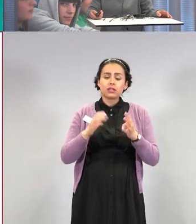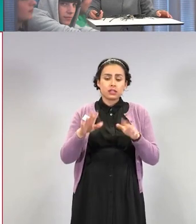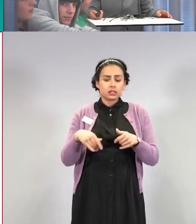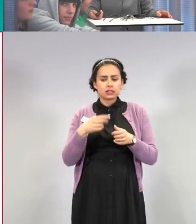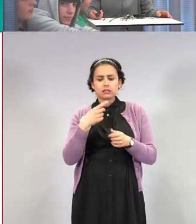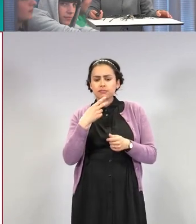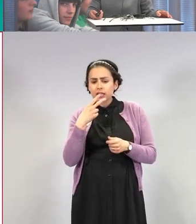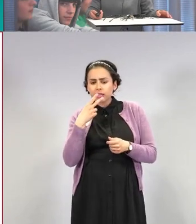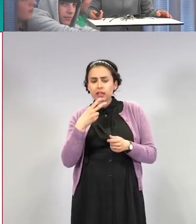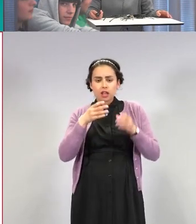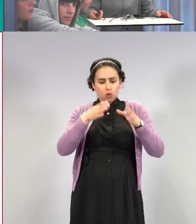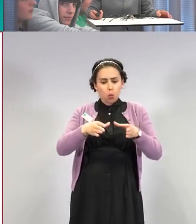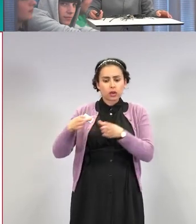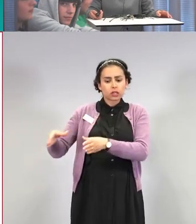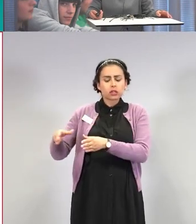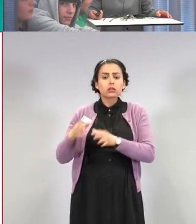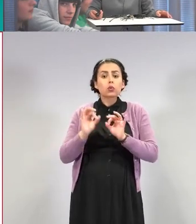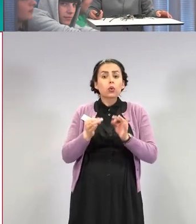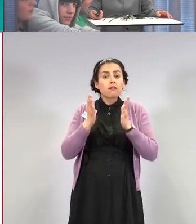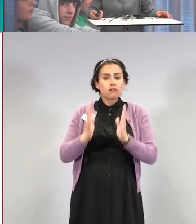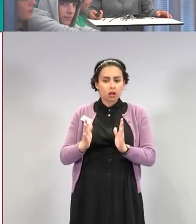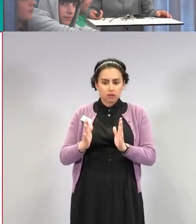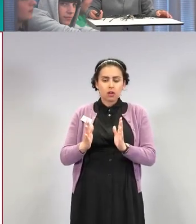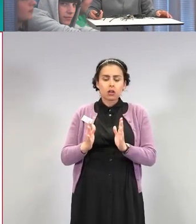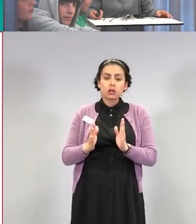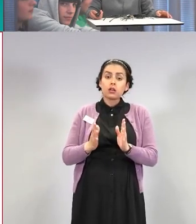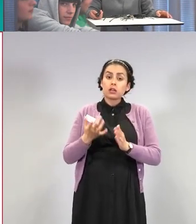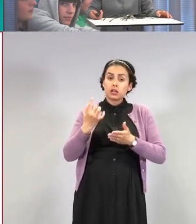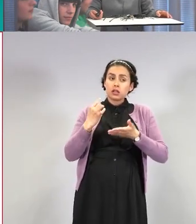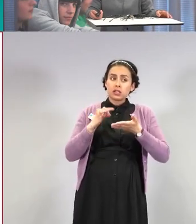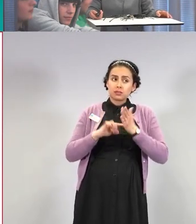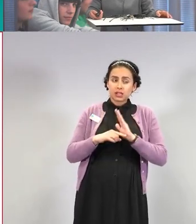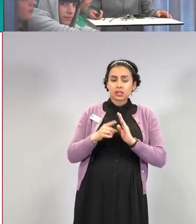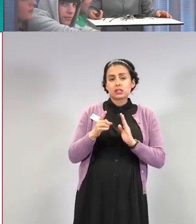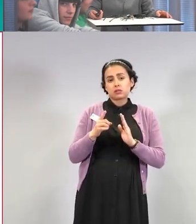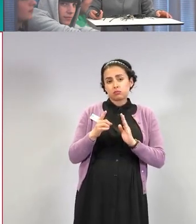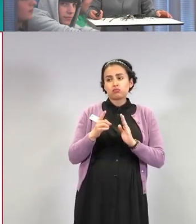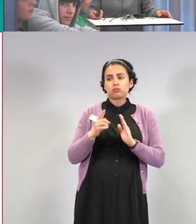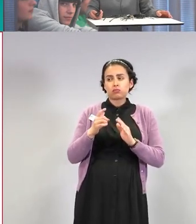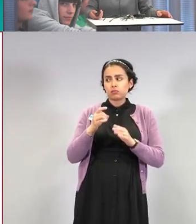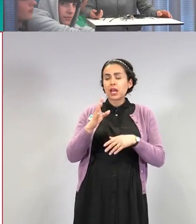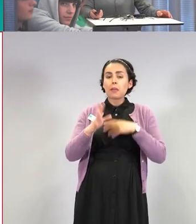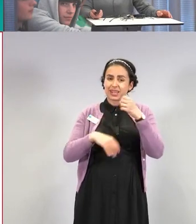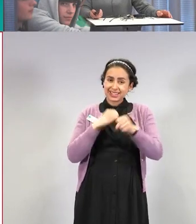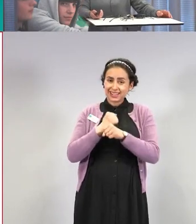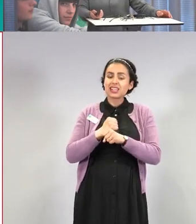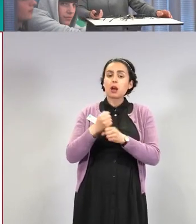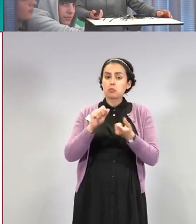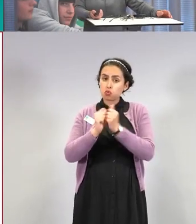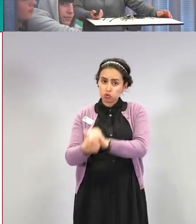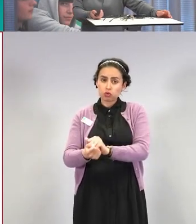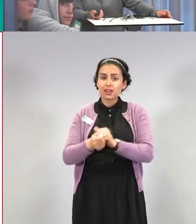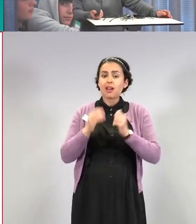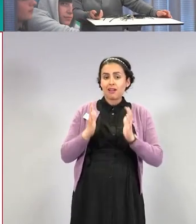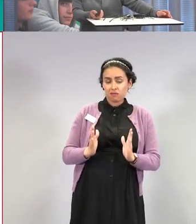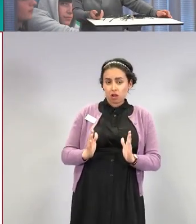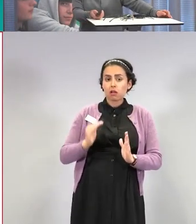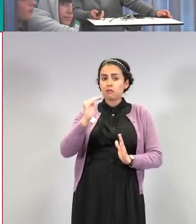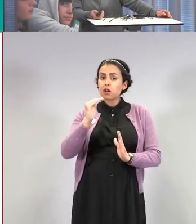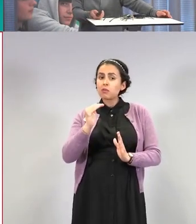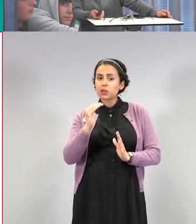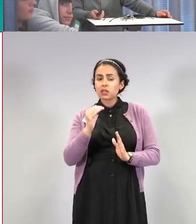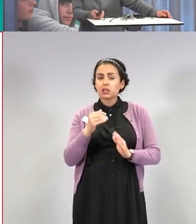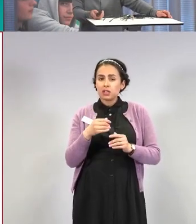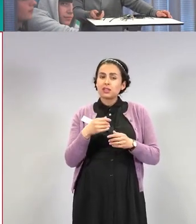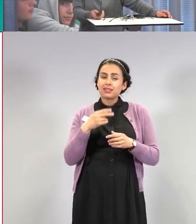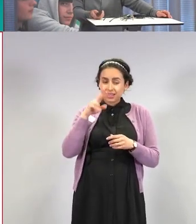tässä, että Britannian muunnos on hiukan vakavampi. Esimerkiksi johtaa noin kolme kertaa todennäköisemmin sairaalahoitoon, ainakin näissä